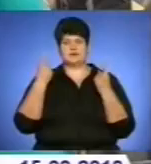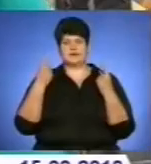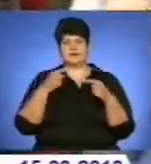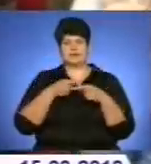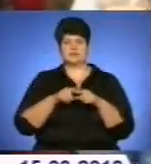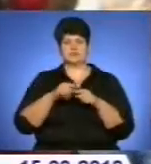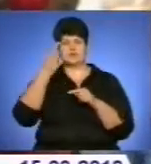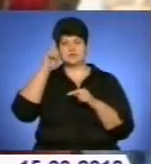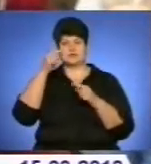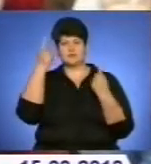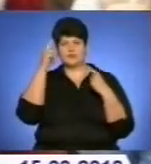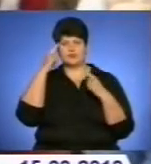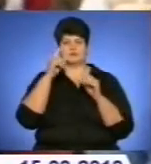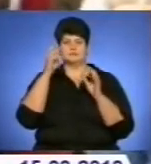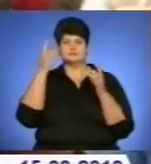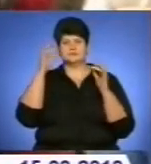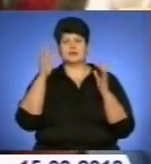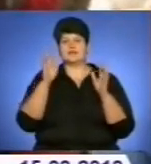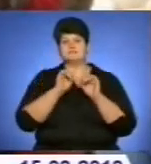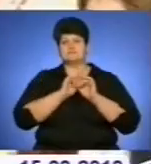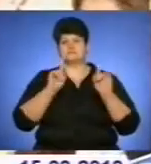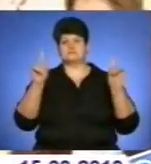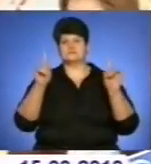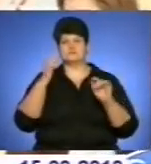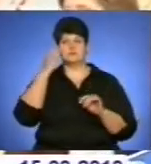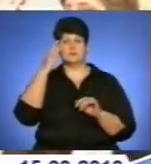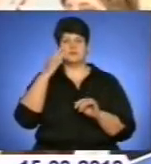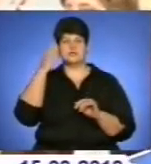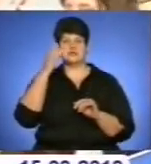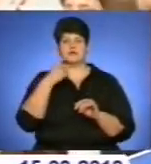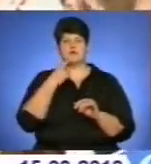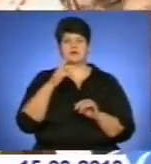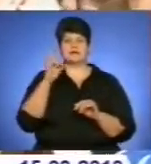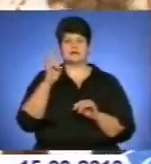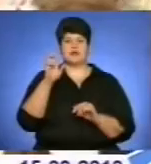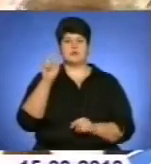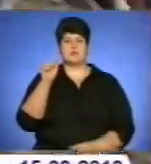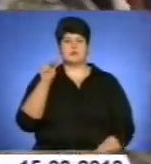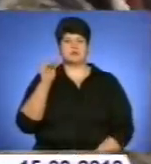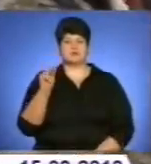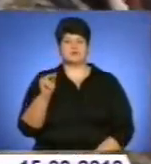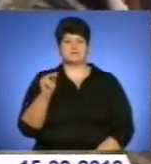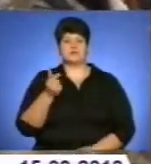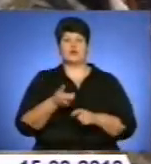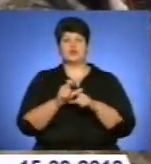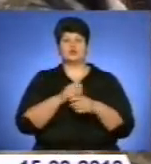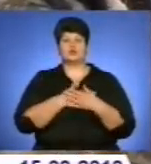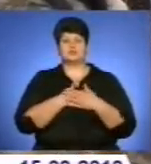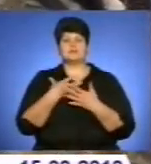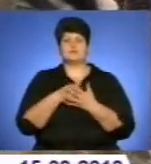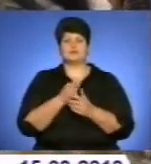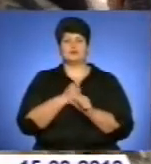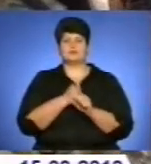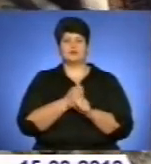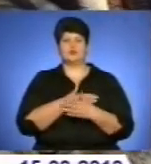беруть хороші місця. Зачіски виконувалися згідно із конкурсними правилами і задумкою майстра. Адже участь у